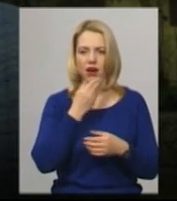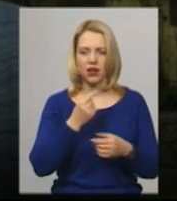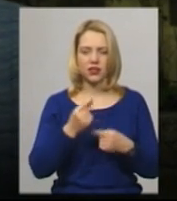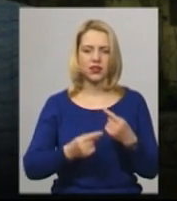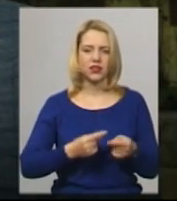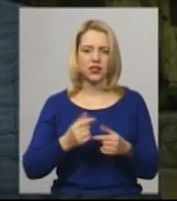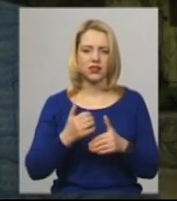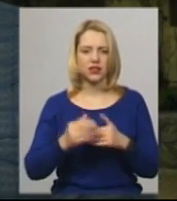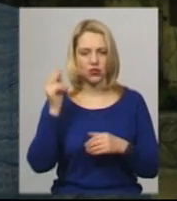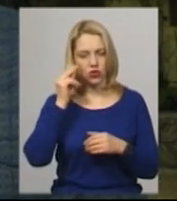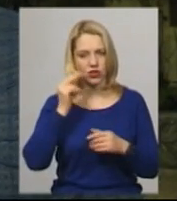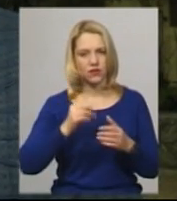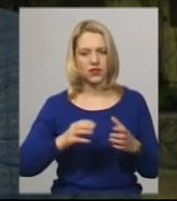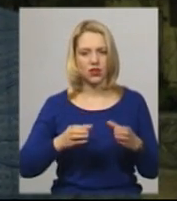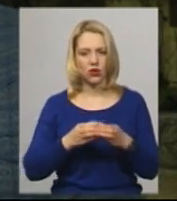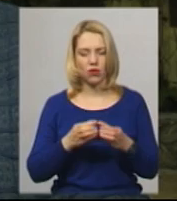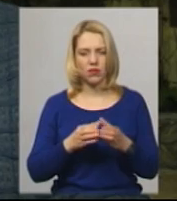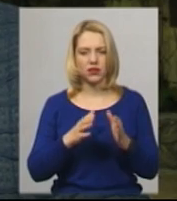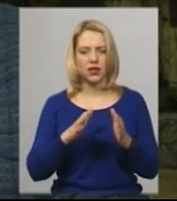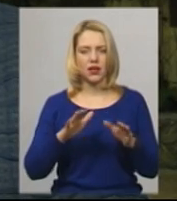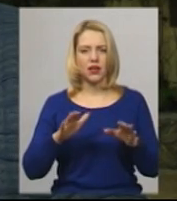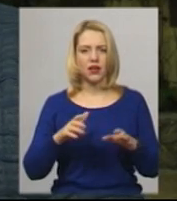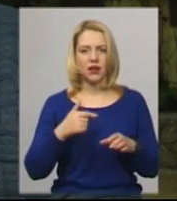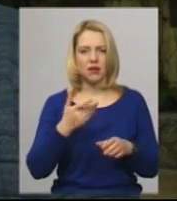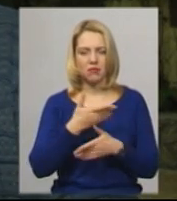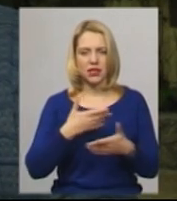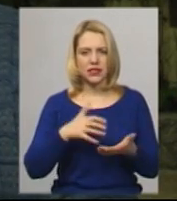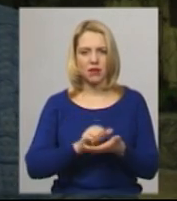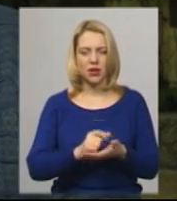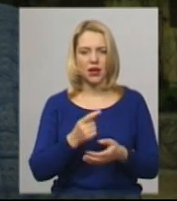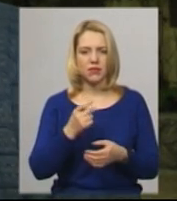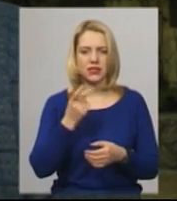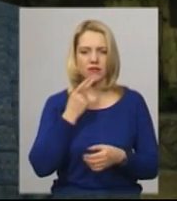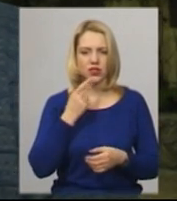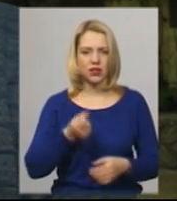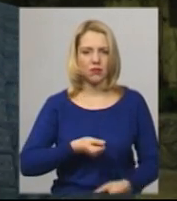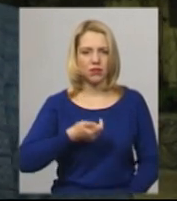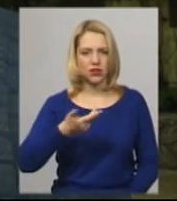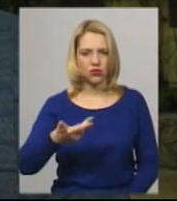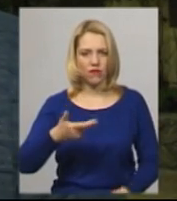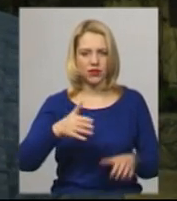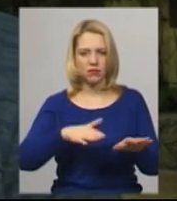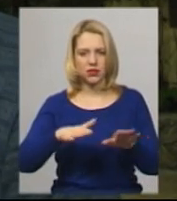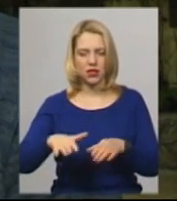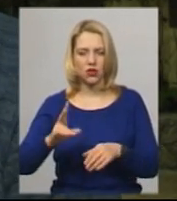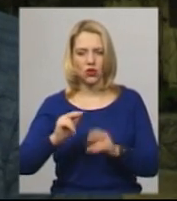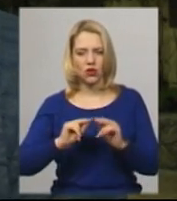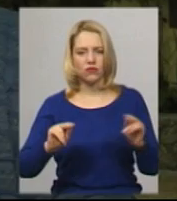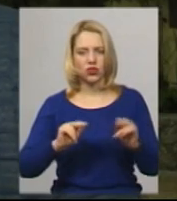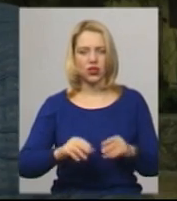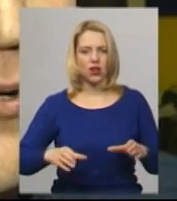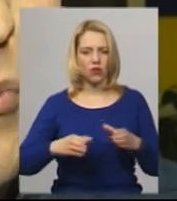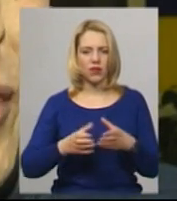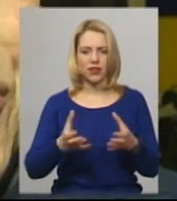учнівських команд міста. Ми посідаємо завжди призові місця, але вчительська команда не брала